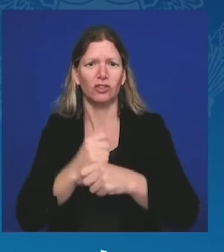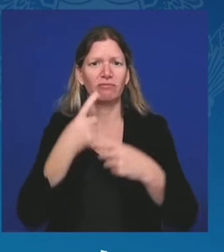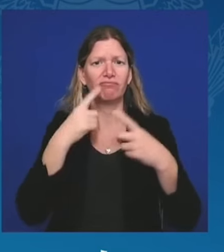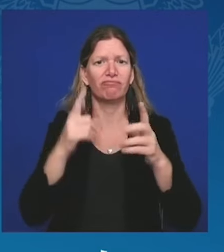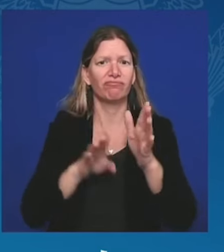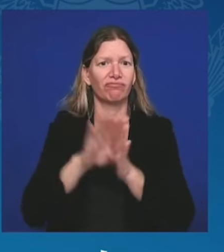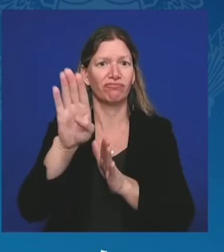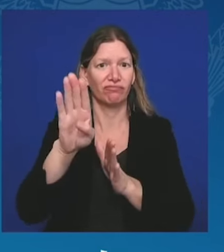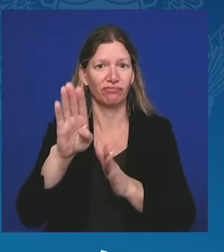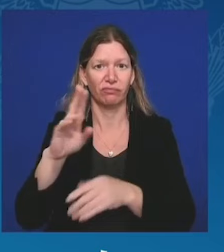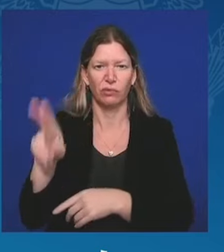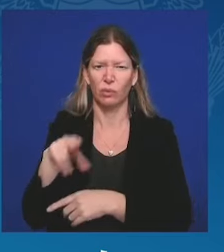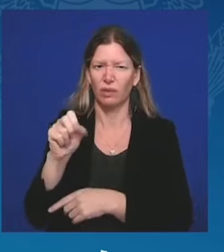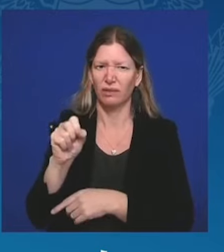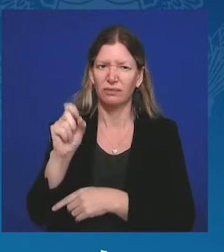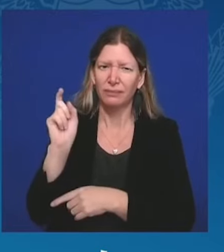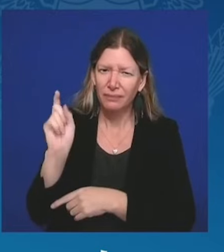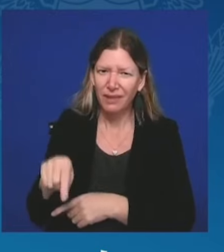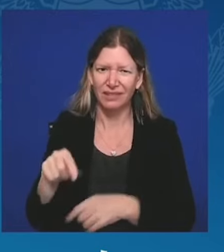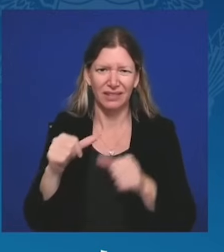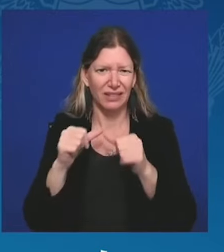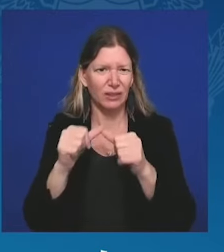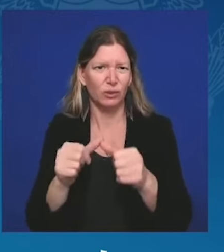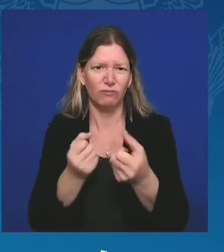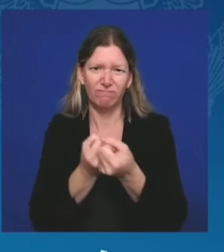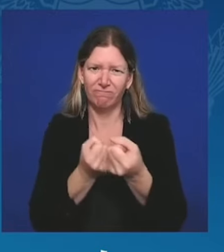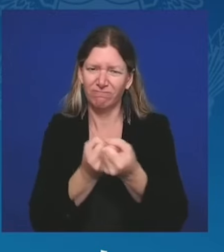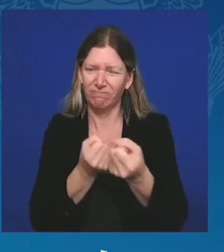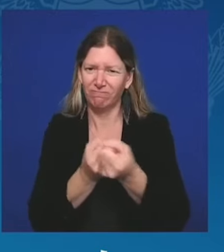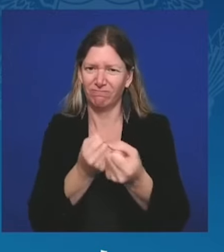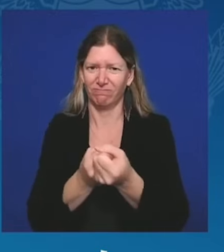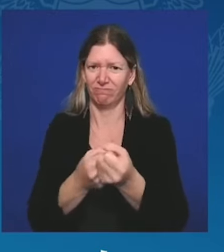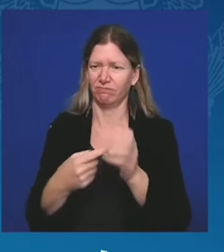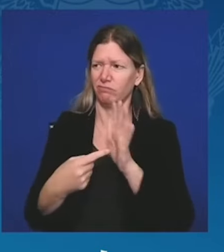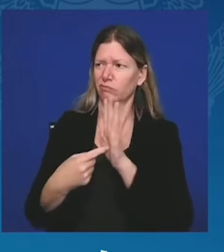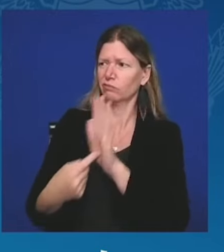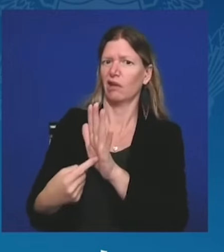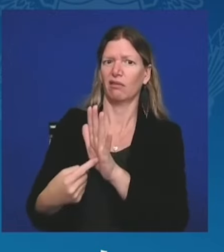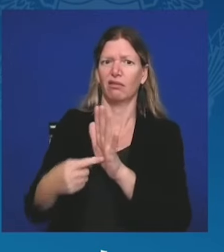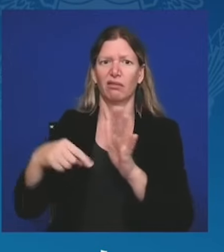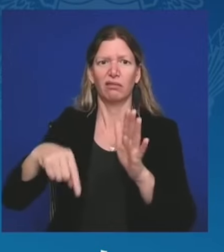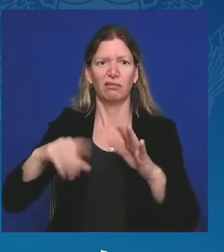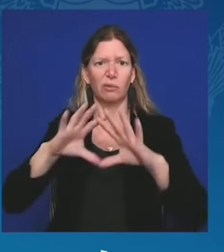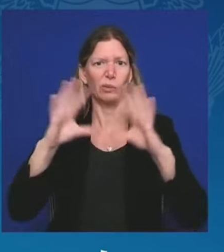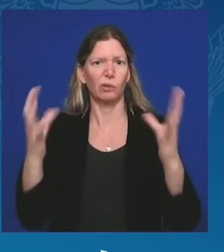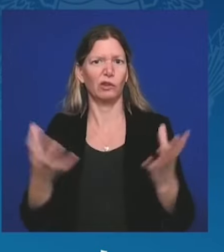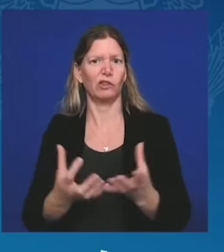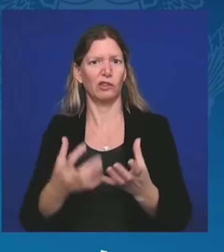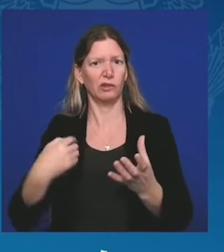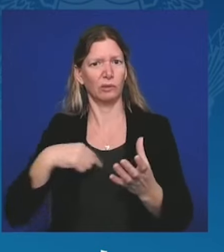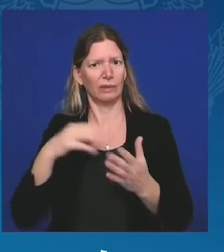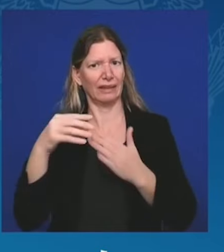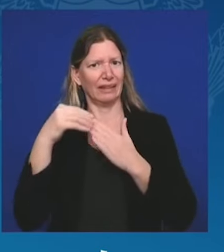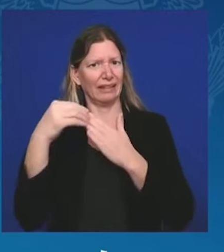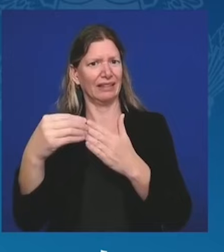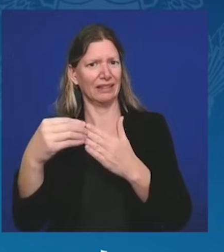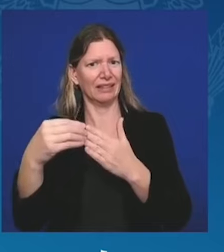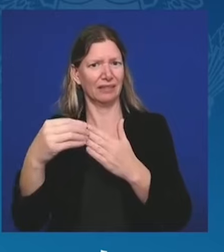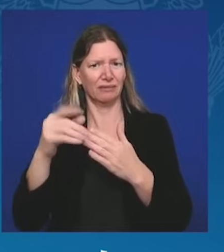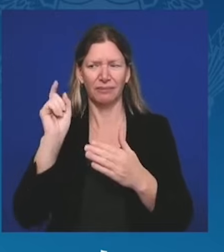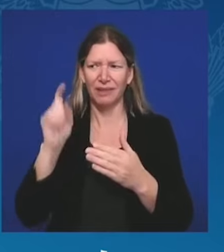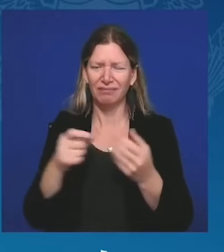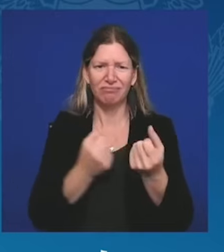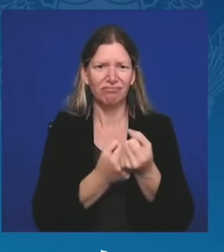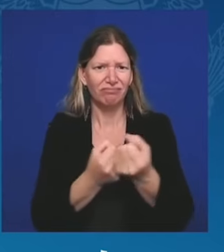uznawanej roli globalnego przywództwa. Musimy stać z naszymi sojusznikami i partnerami. Musimy bronić